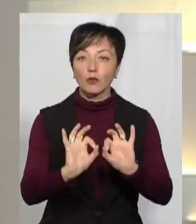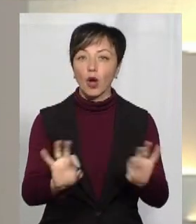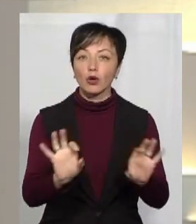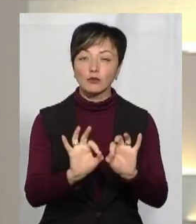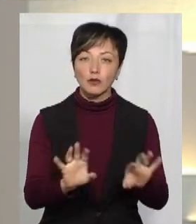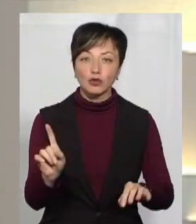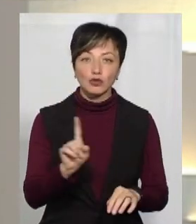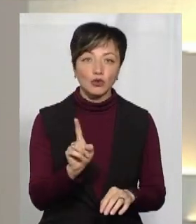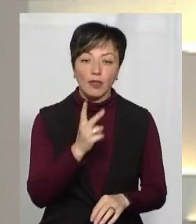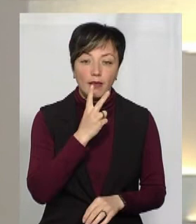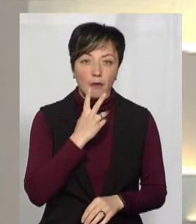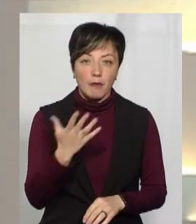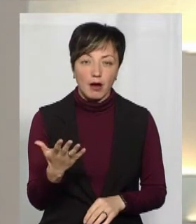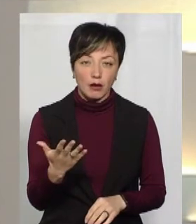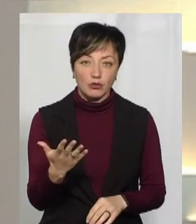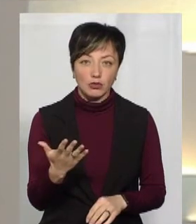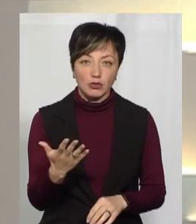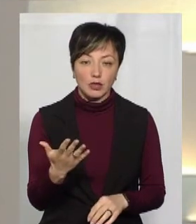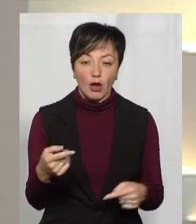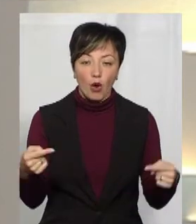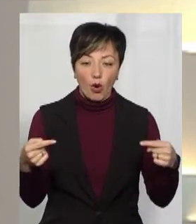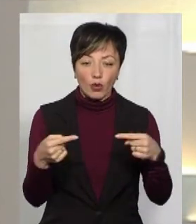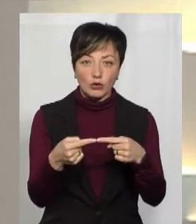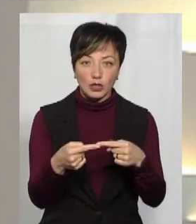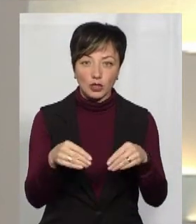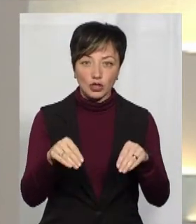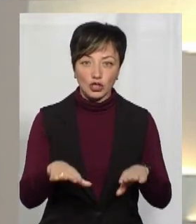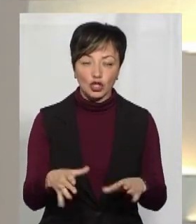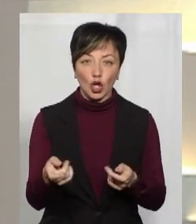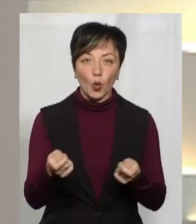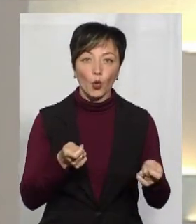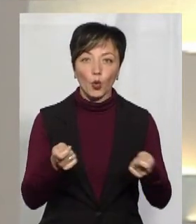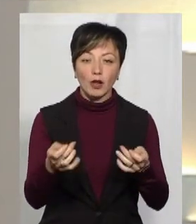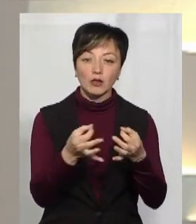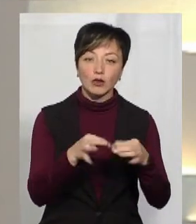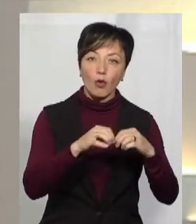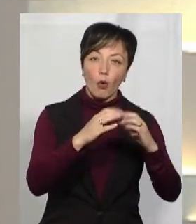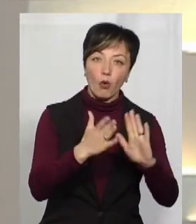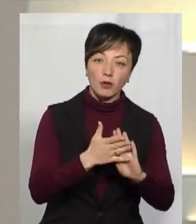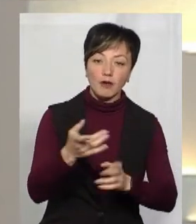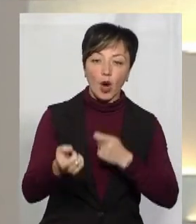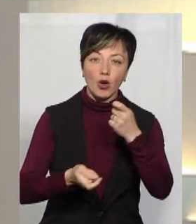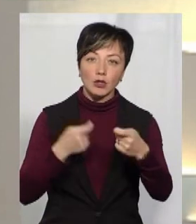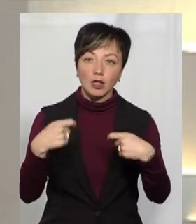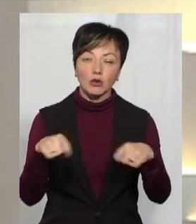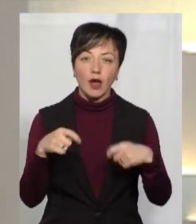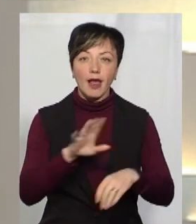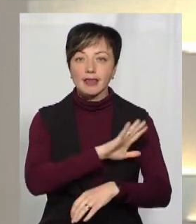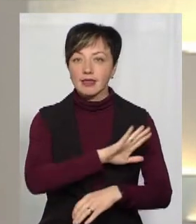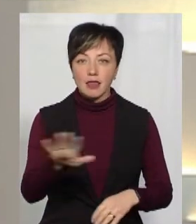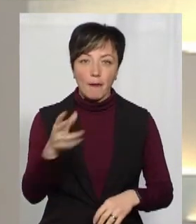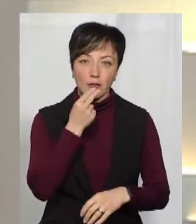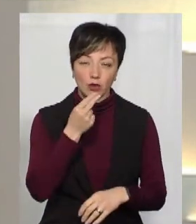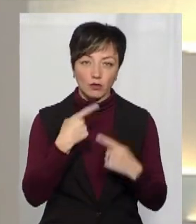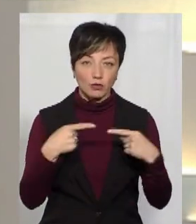розповів, що не бачить однозначності у рішенні уряду стосовно дозволу на оптову і розрібну торгівлю непродовольчими